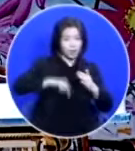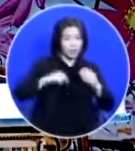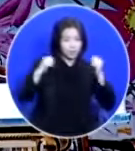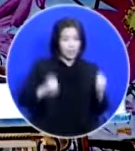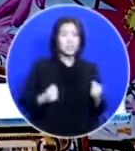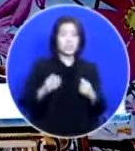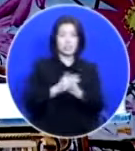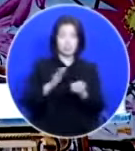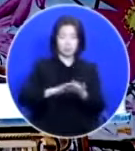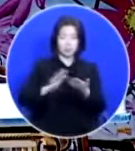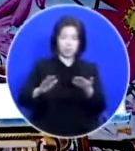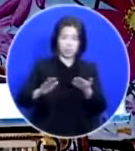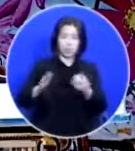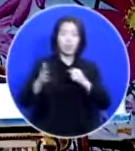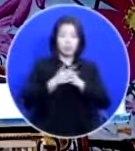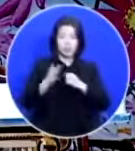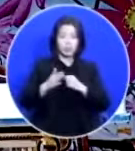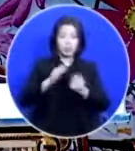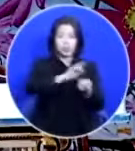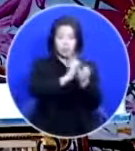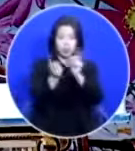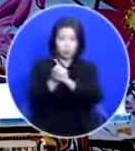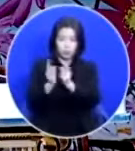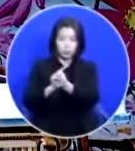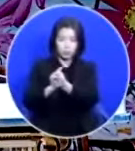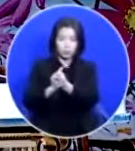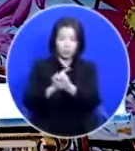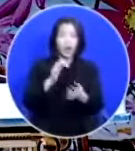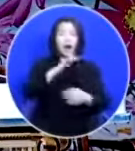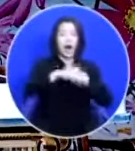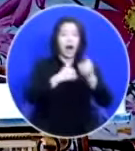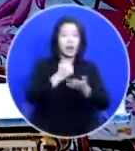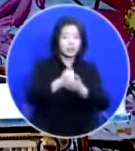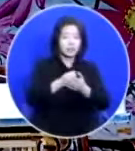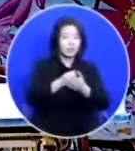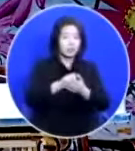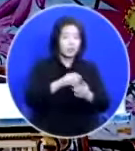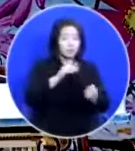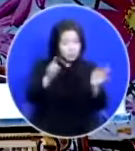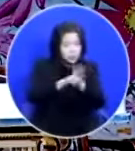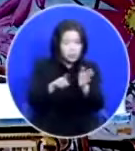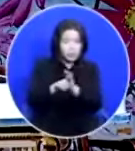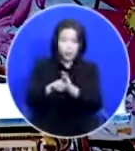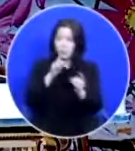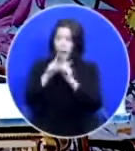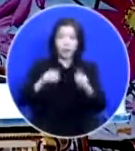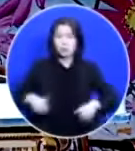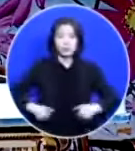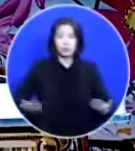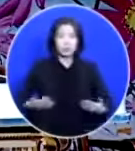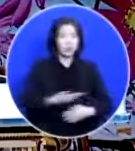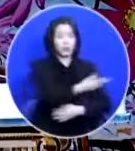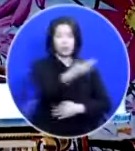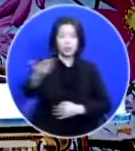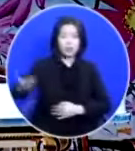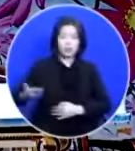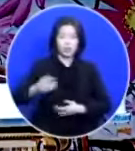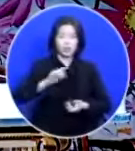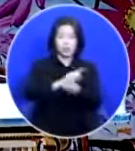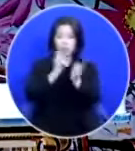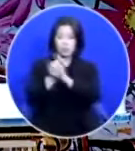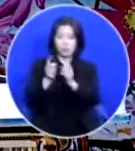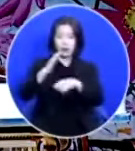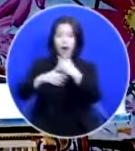그러니까 우리는 서로서로 하나님 믿으세요 이렇게 말할 필요가 없어요 여기 계신 여러분들 서로서로